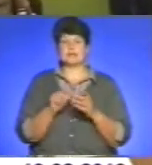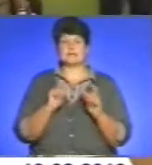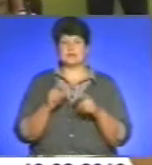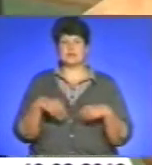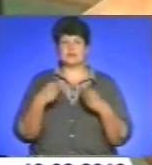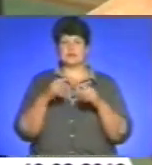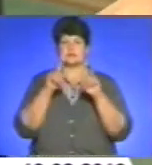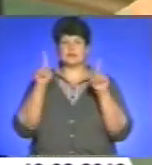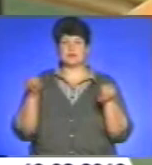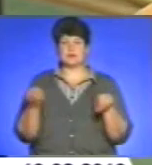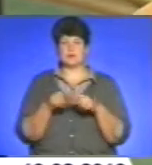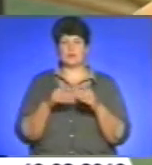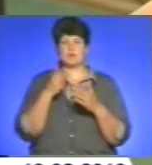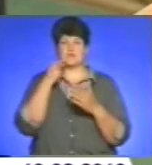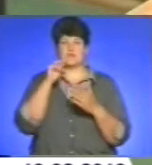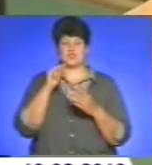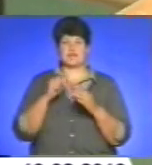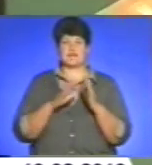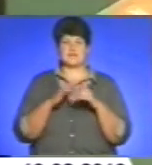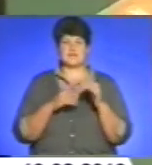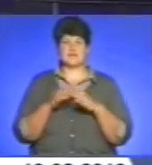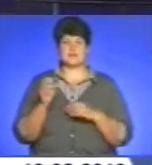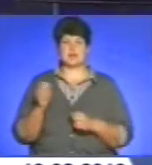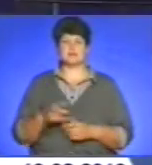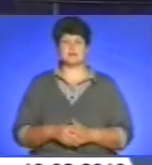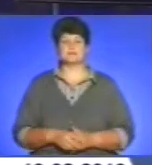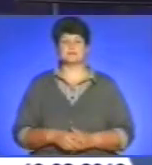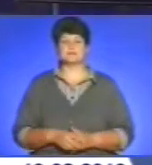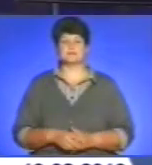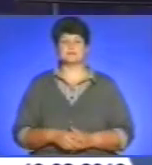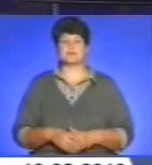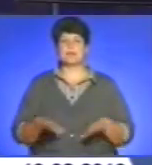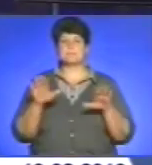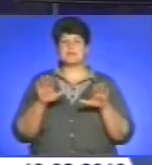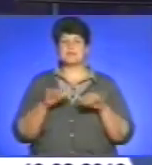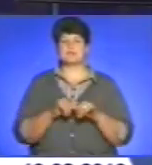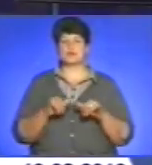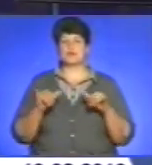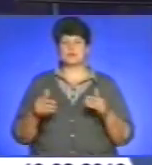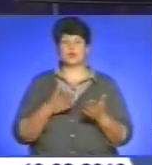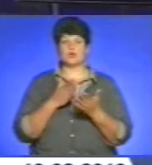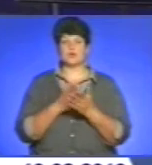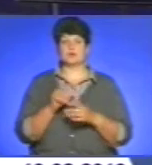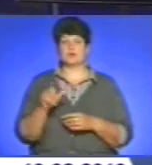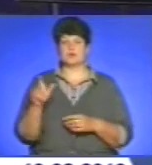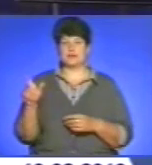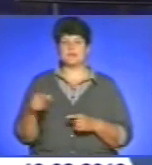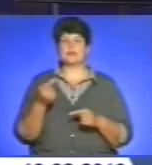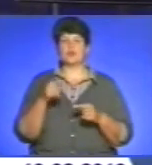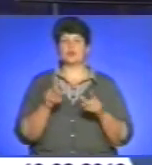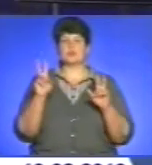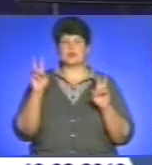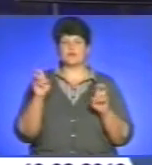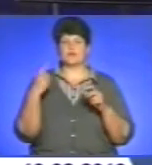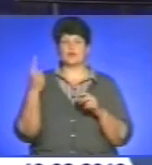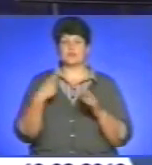сертифікати про підвищення кваліфікації. Місцевий розвиток орієнтований на громаду. Під такою назвою в